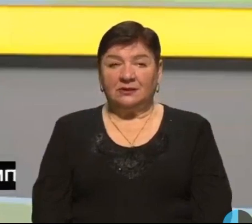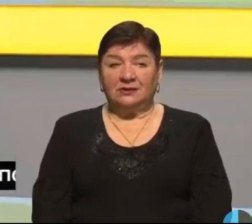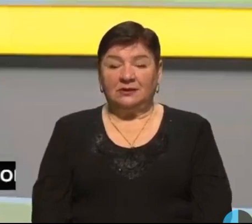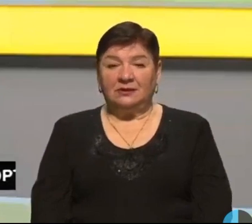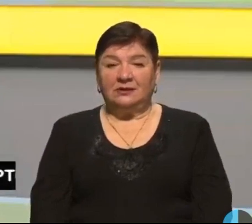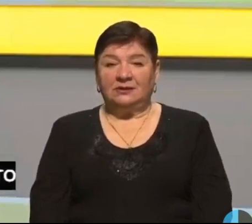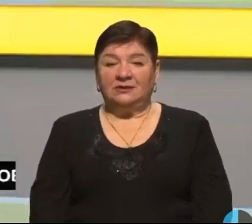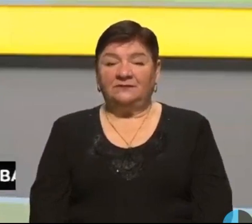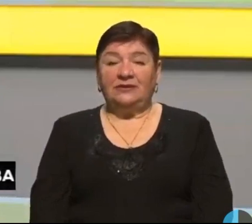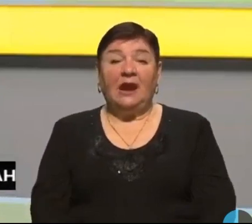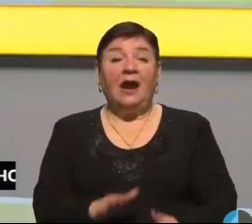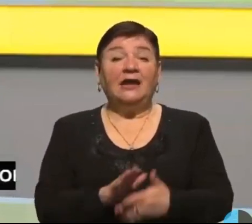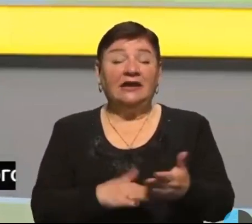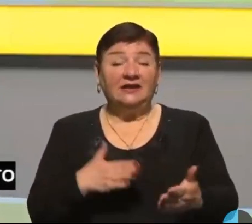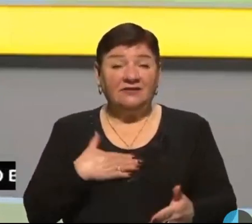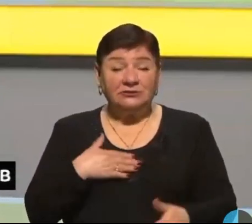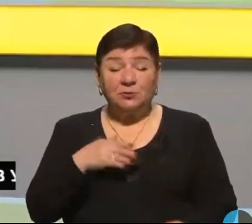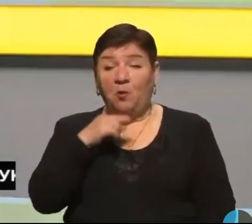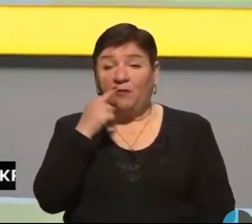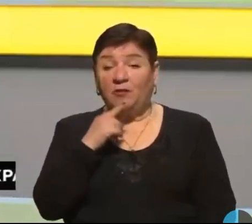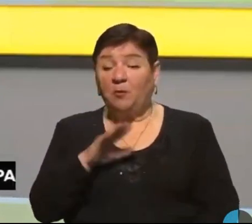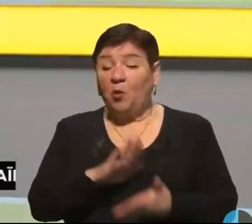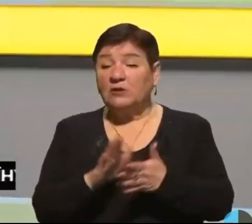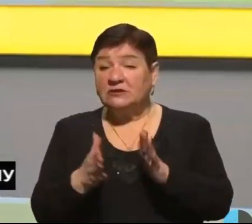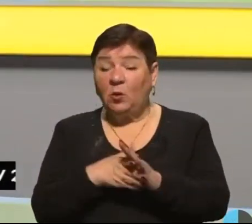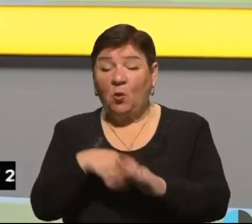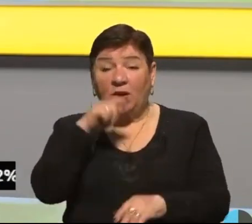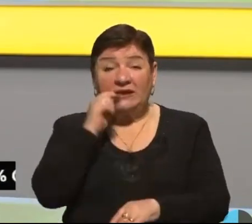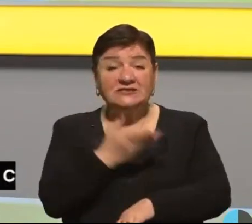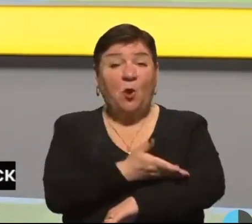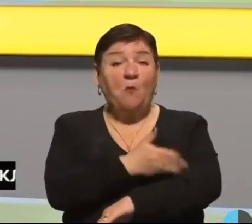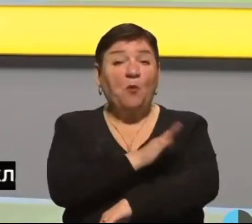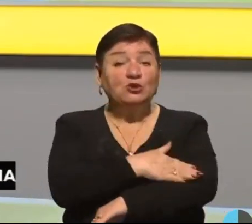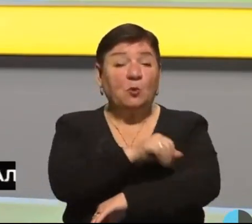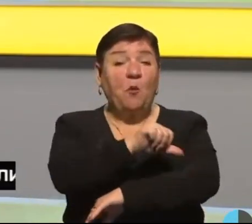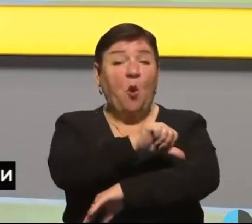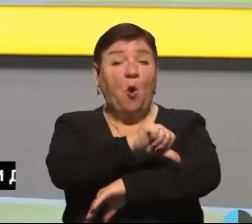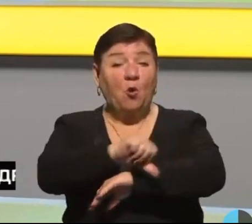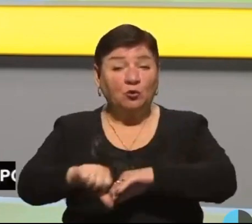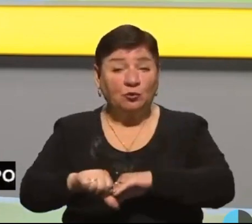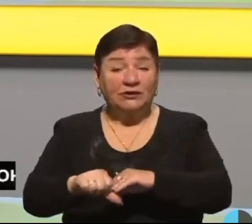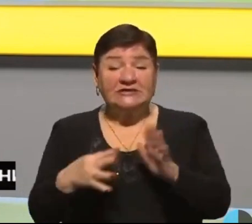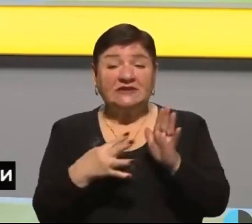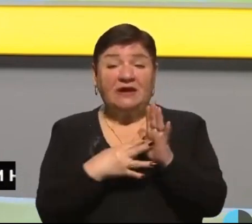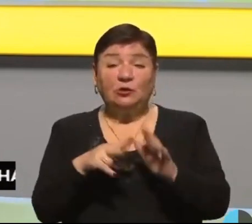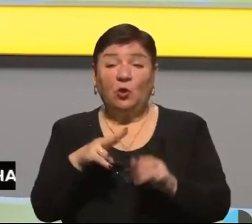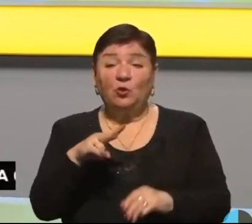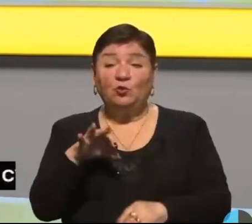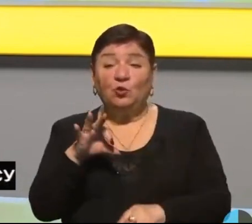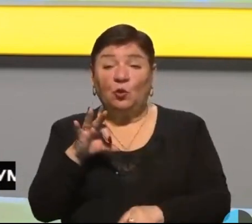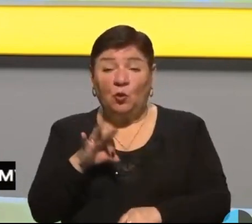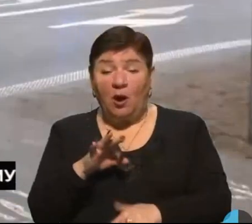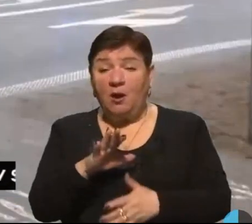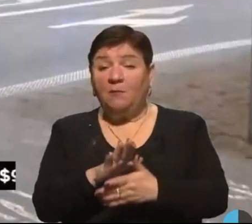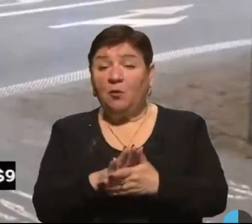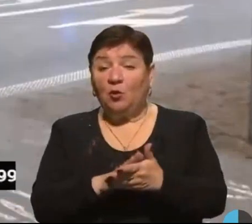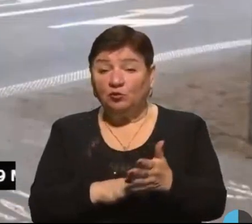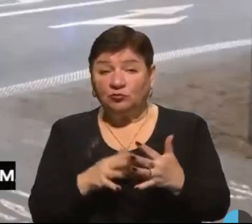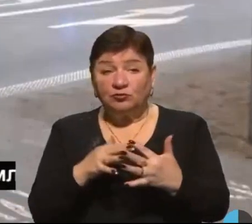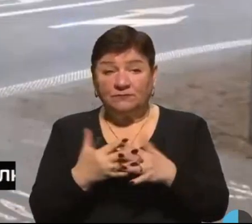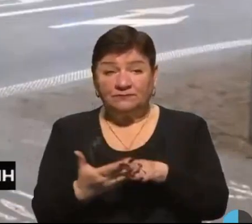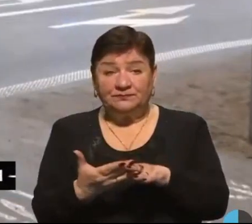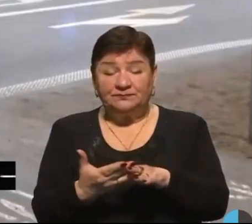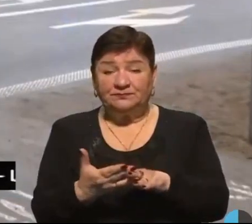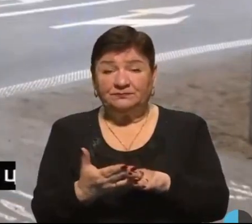Ну а далі в нашому ефірі поговоримо про ситуацію на українсько-польському кордоні. Нагадаю, з 9 лютого польські фермери продовжують обмежувати рух